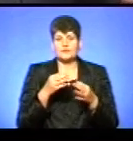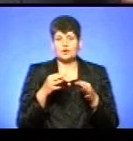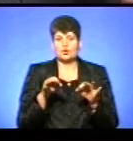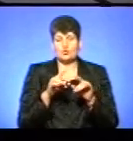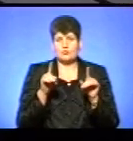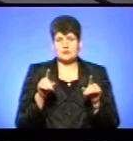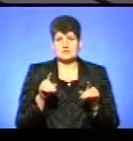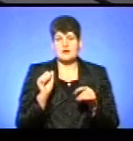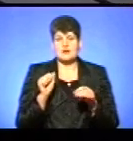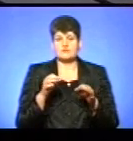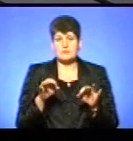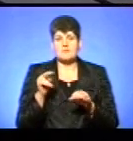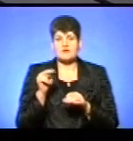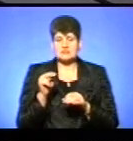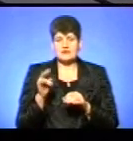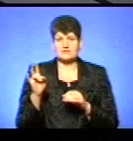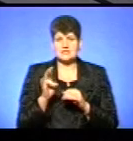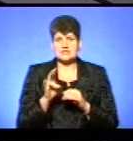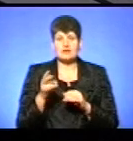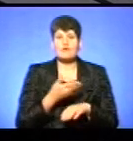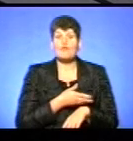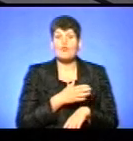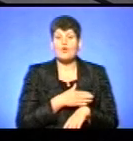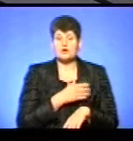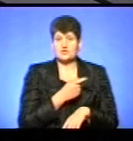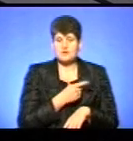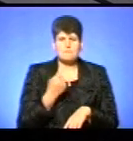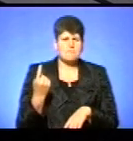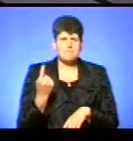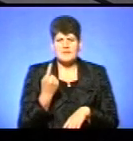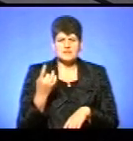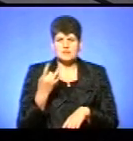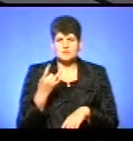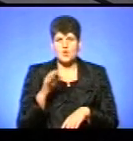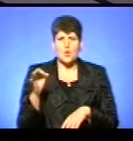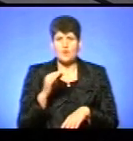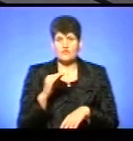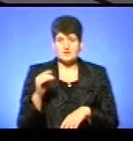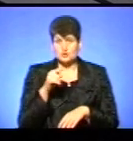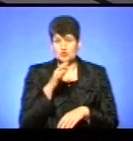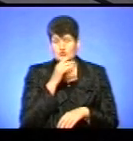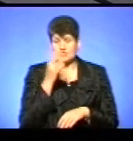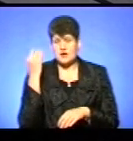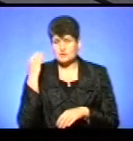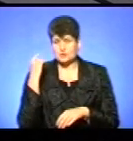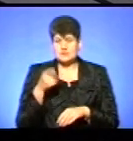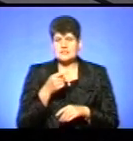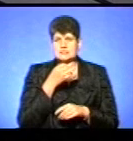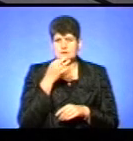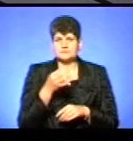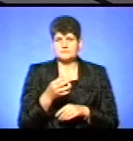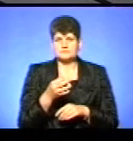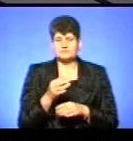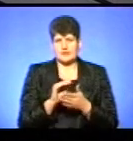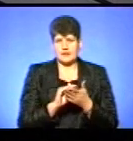автокефалію Православної церкви в Польщі, вперше офіційно з того часу заявив,